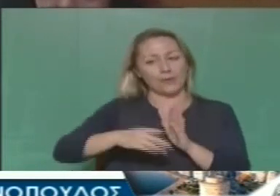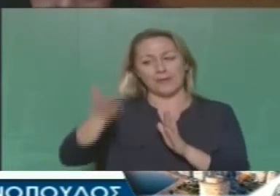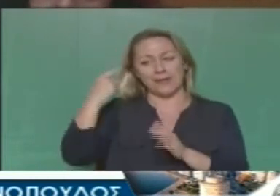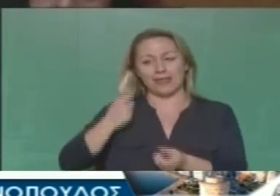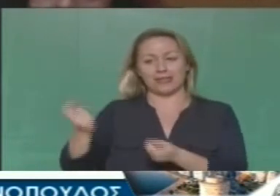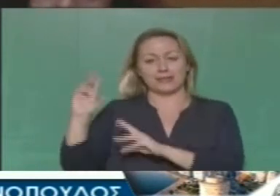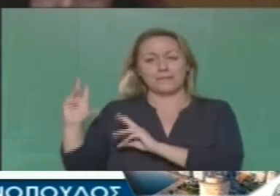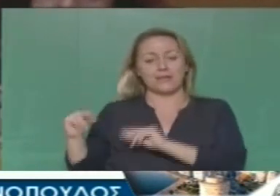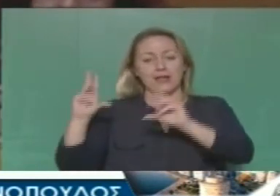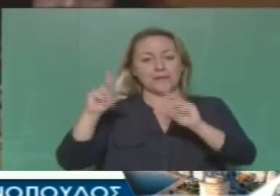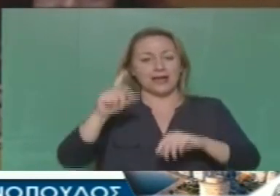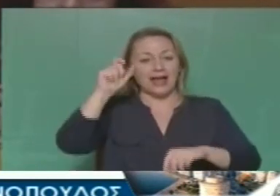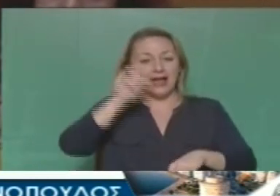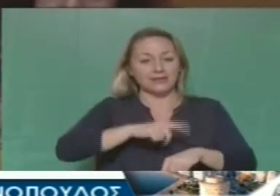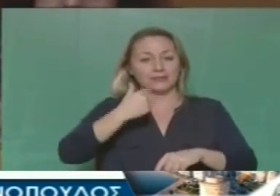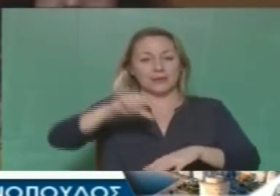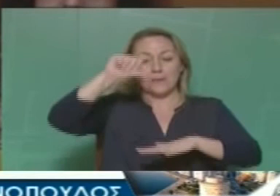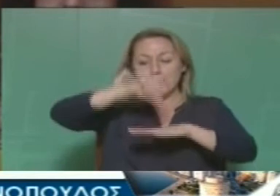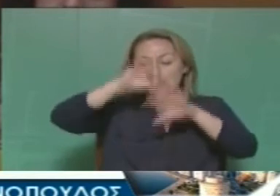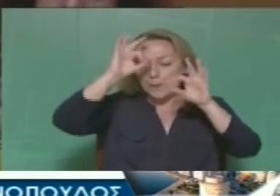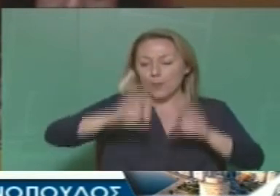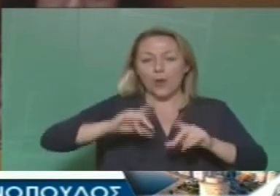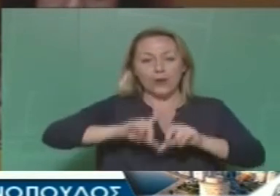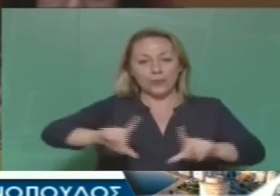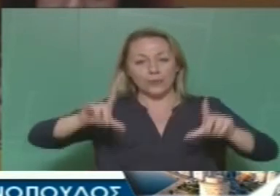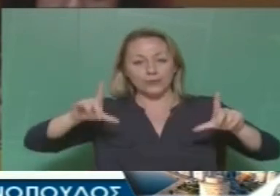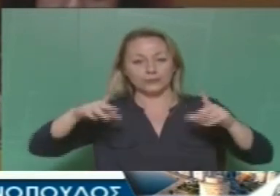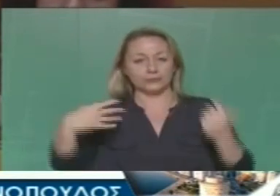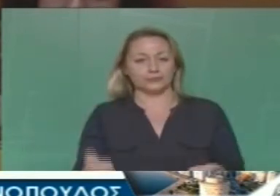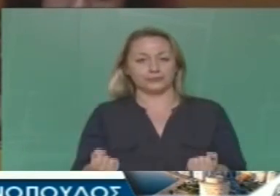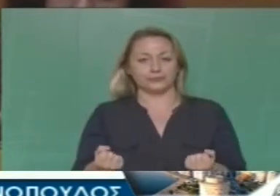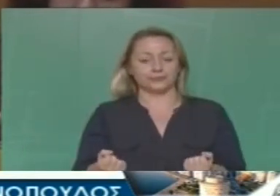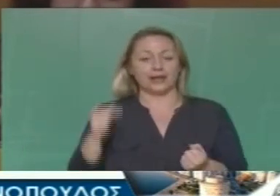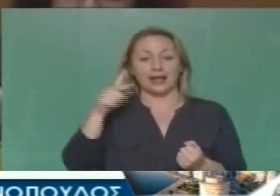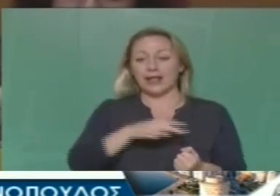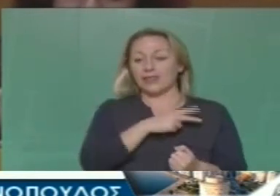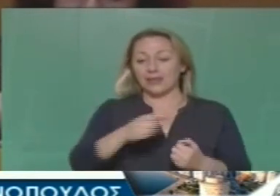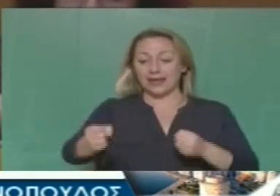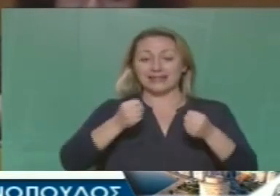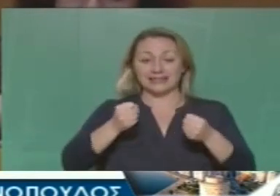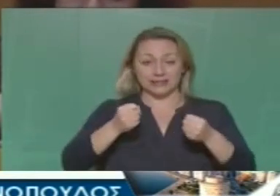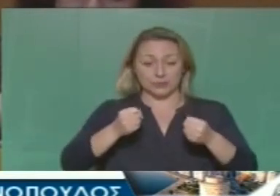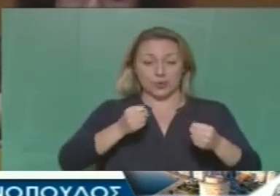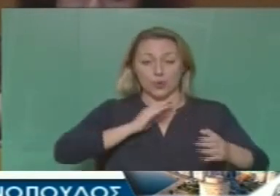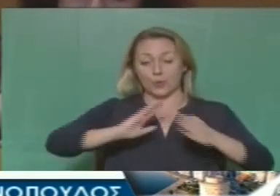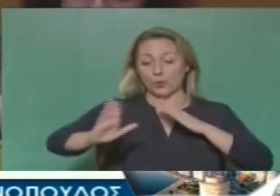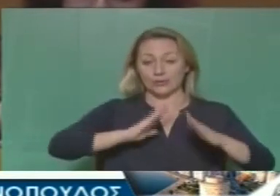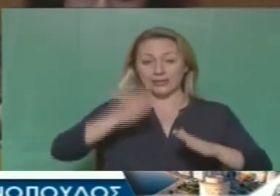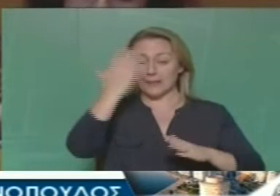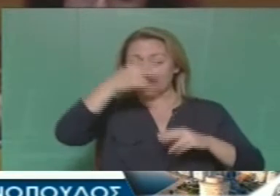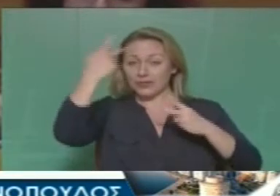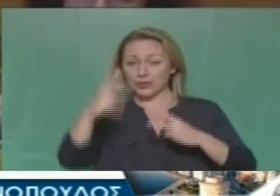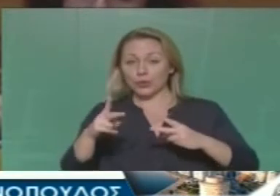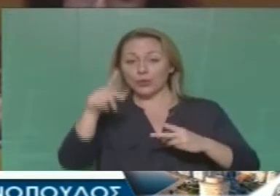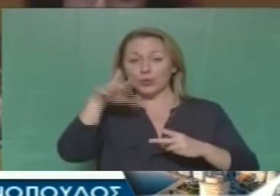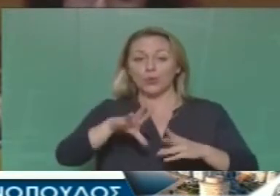διοίκησης σε μια τέτοια πόλη βέβαια παντού υπάρχει το ζήτημα για την αντισυσμική προστασία των μαθητών χιλιάδων